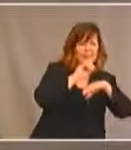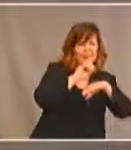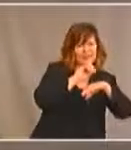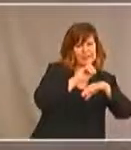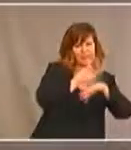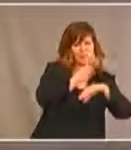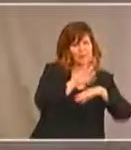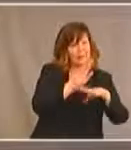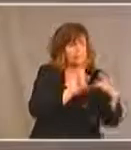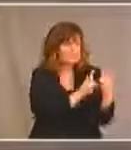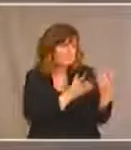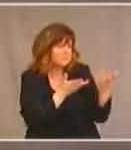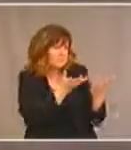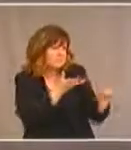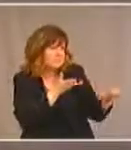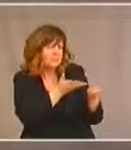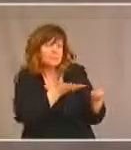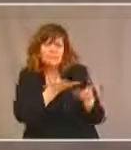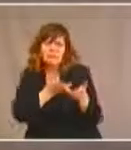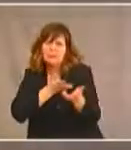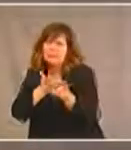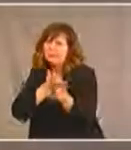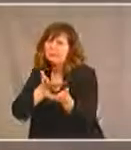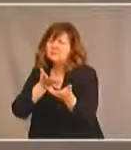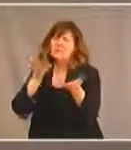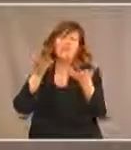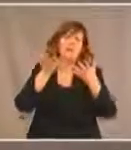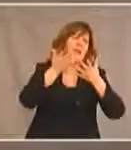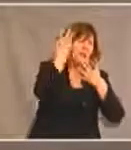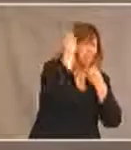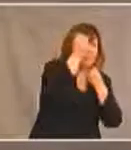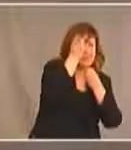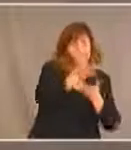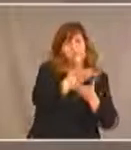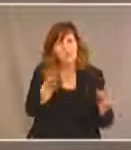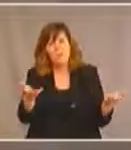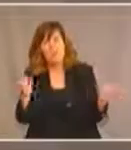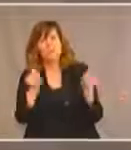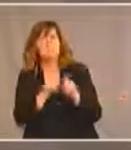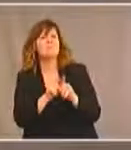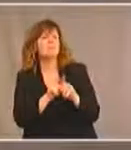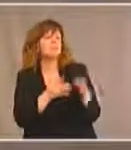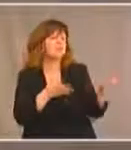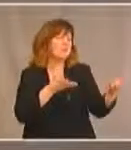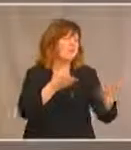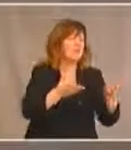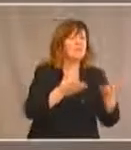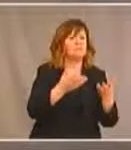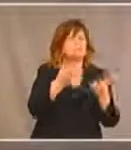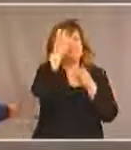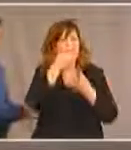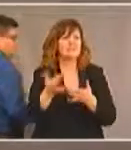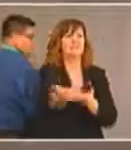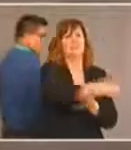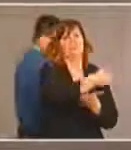offrir du counseling, de l'information, pour recueillir de l'information aussi afin